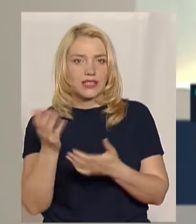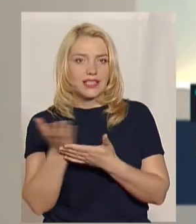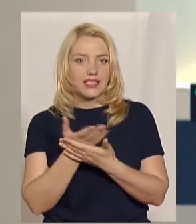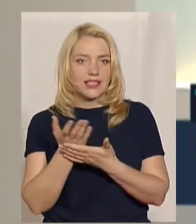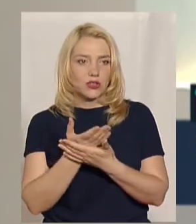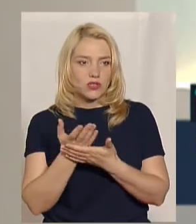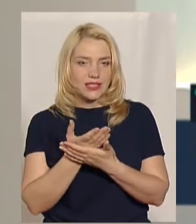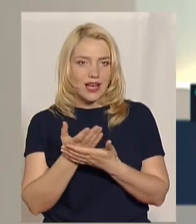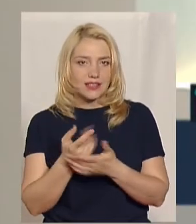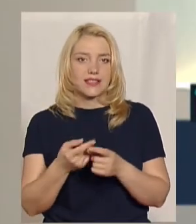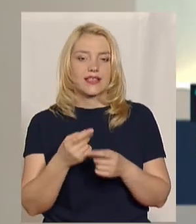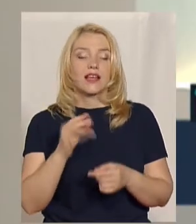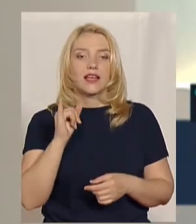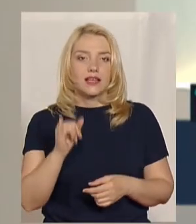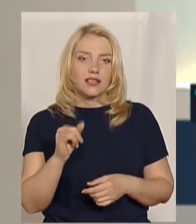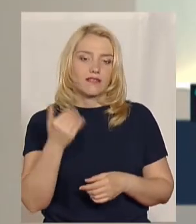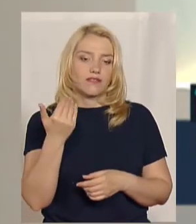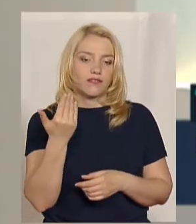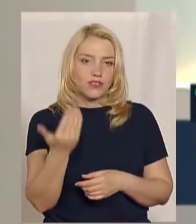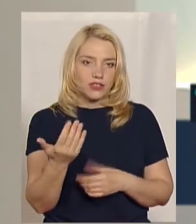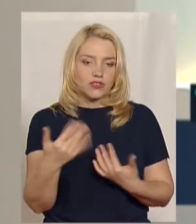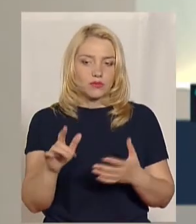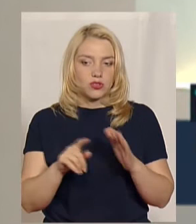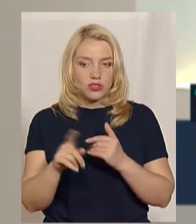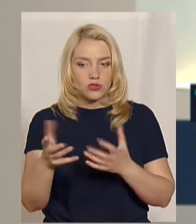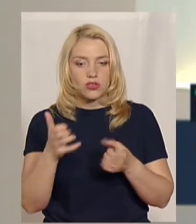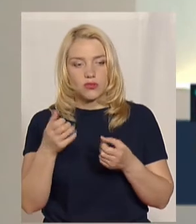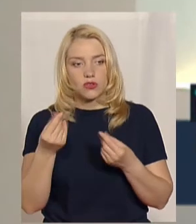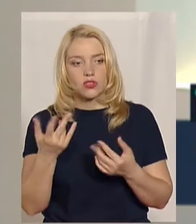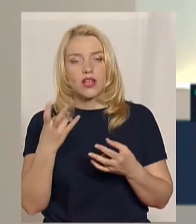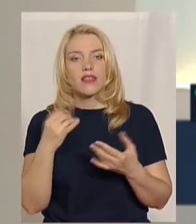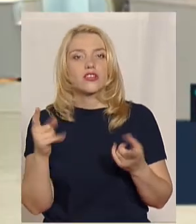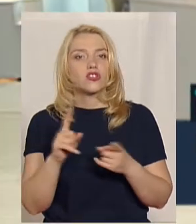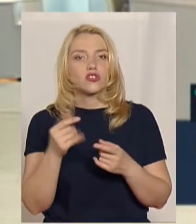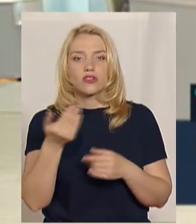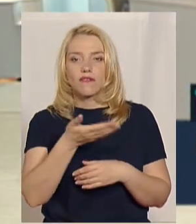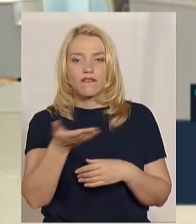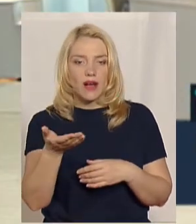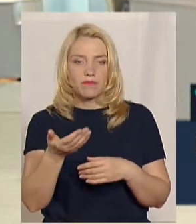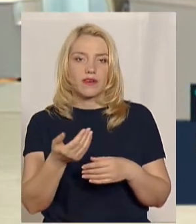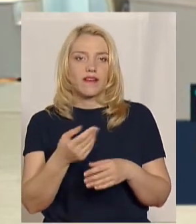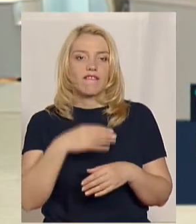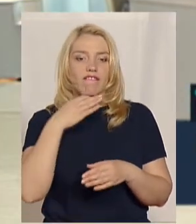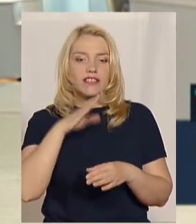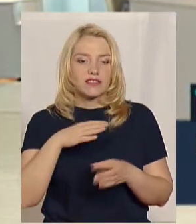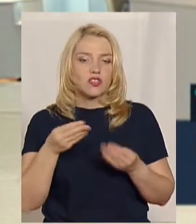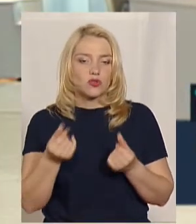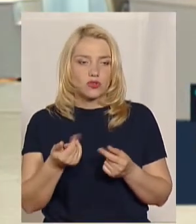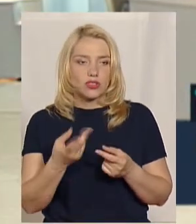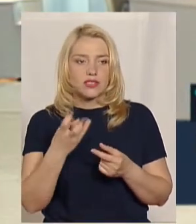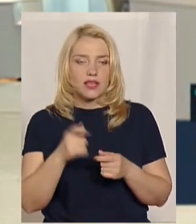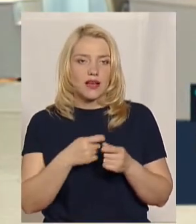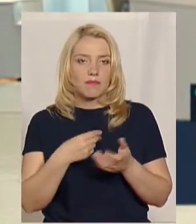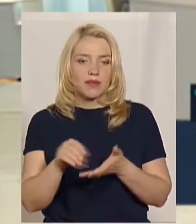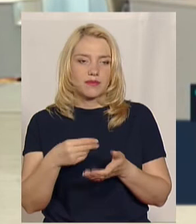отримувати якісь кошти. На що їх вистачить? Як гадаєте? За придбані квитки?